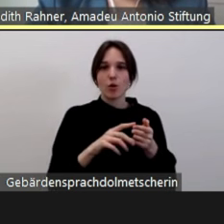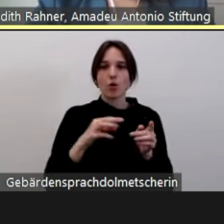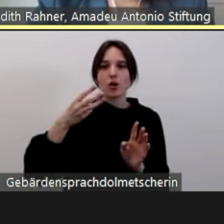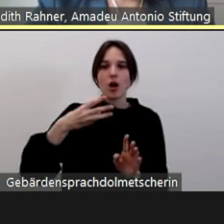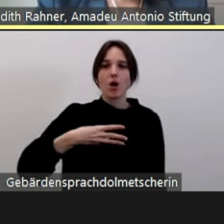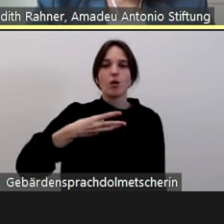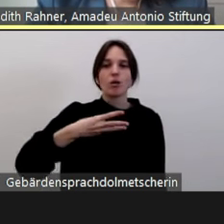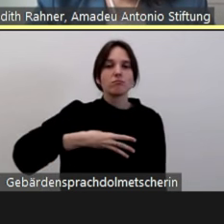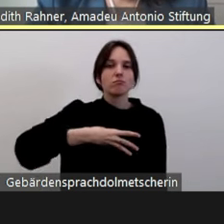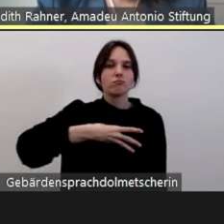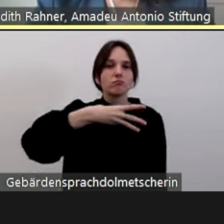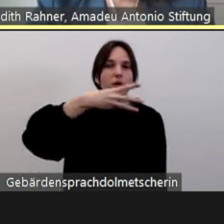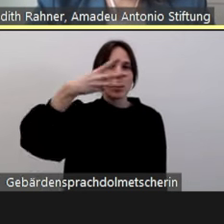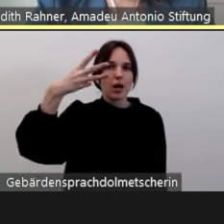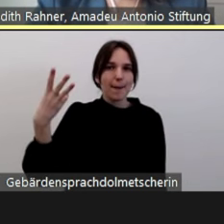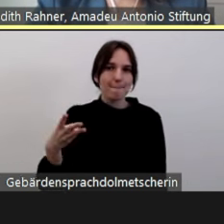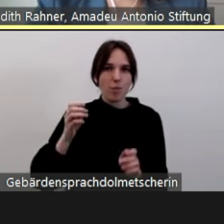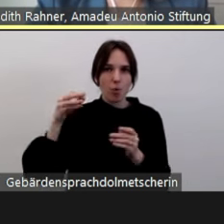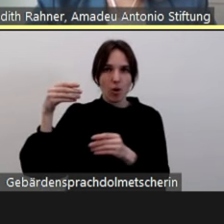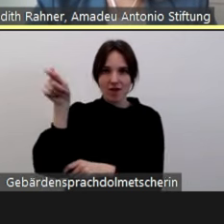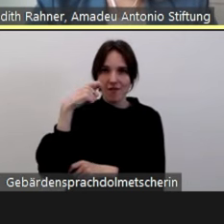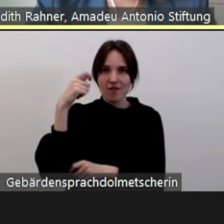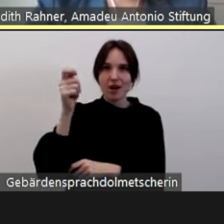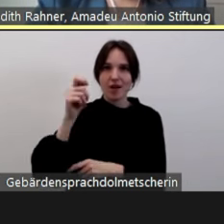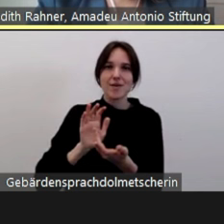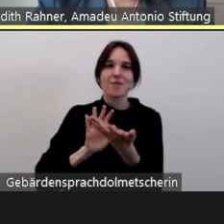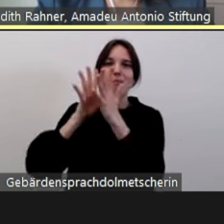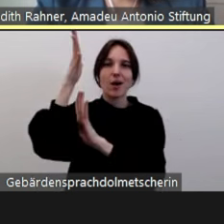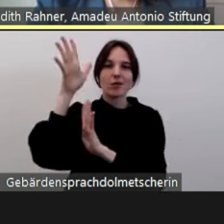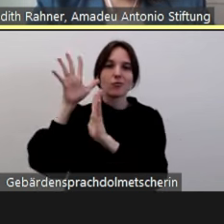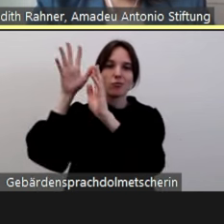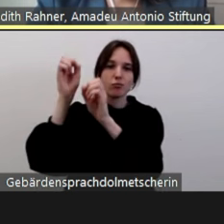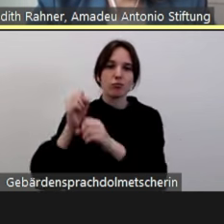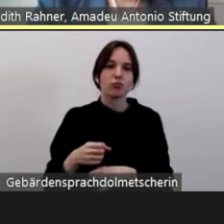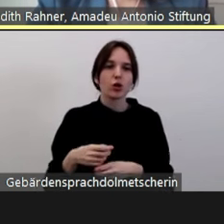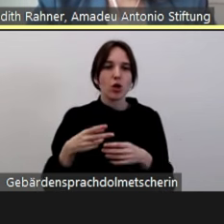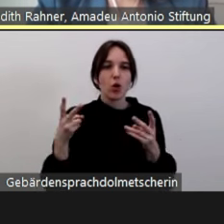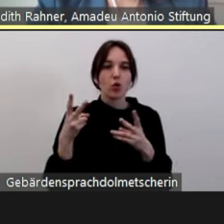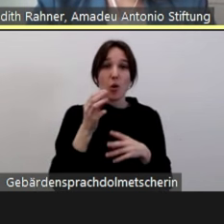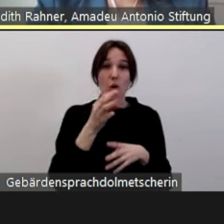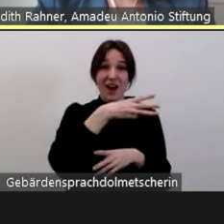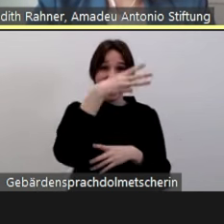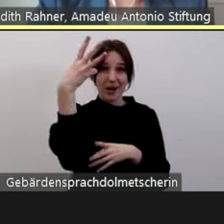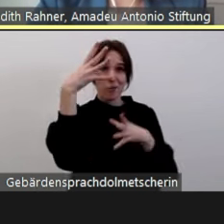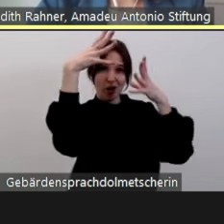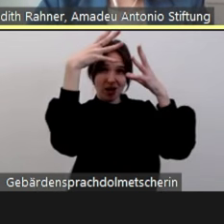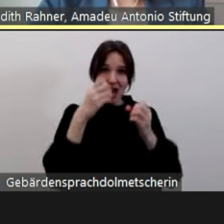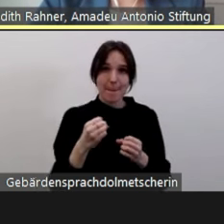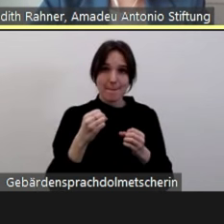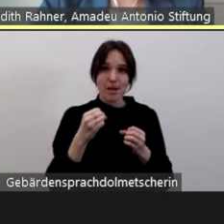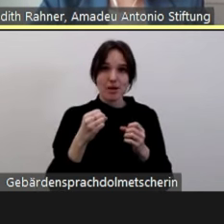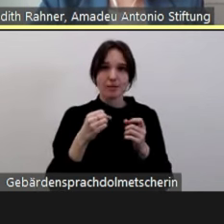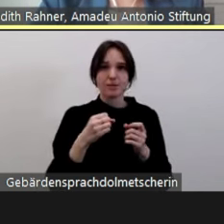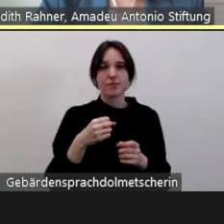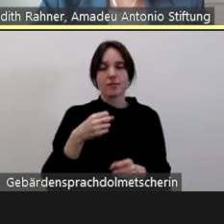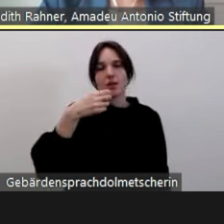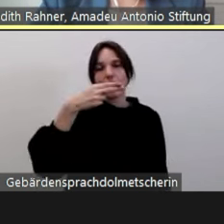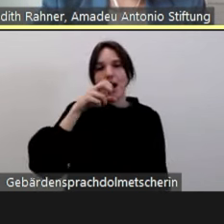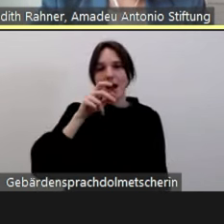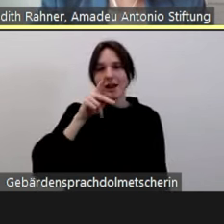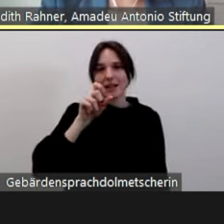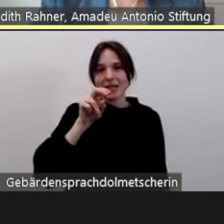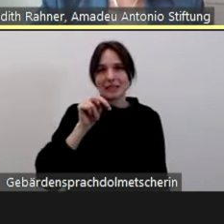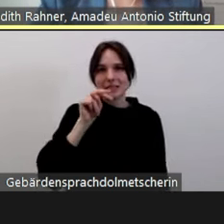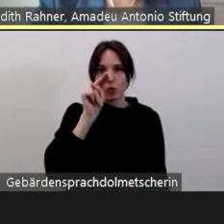Glockenturm oder es gab auch am Bahnhofvorplatz, wo die Regenbogenflagge durch eine Hakenkreuzflagge ersetzt wurde. Also ein paar Sachen davon sind